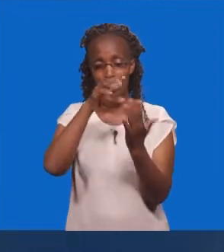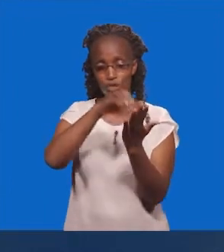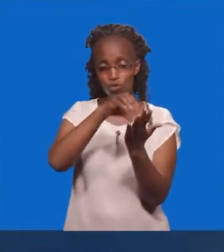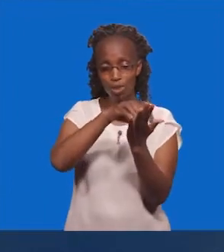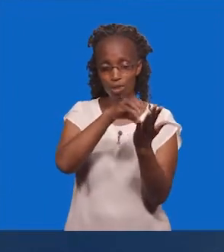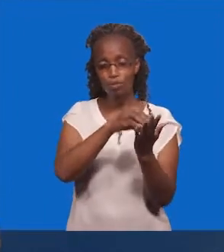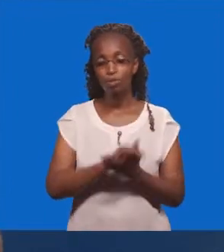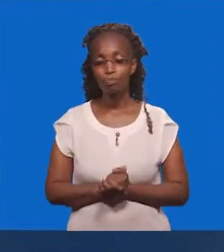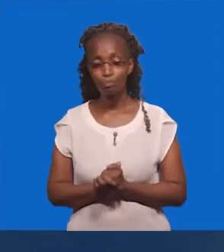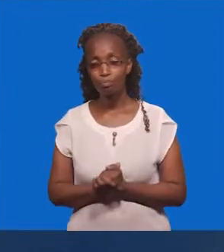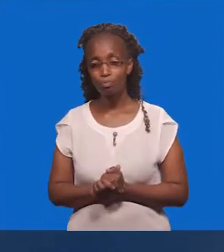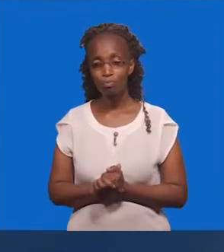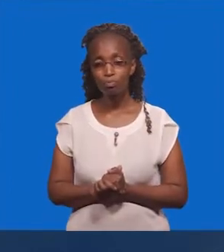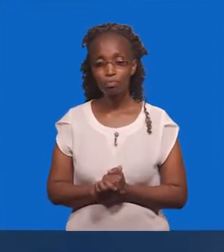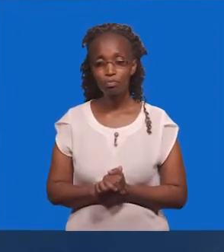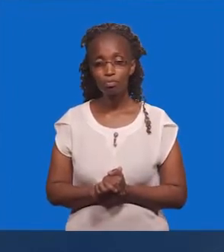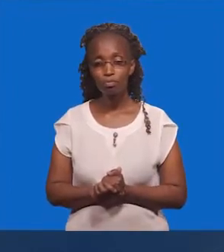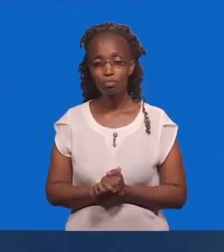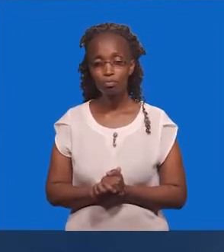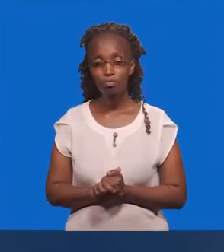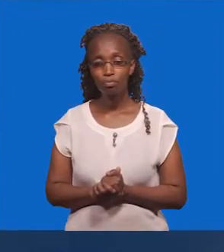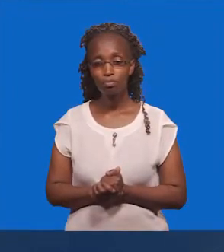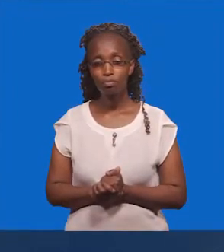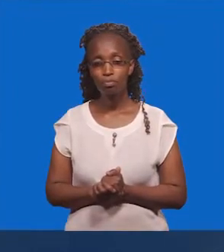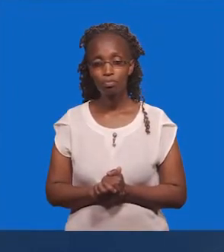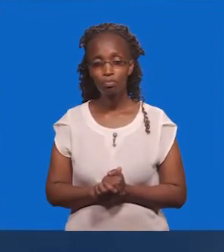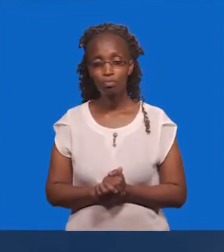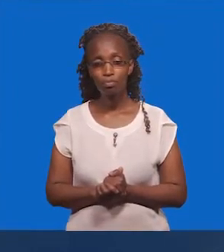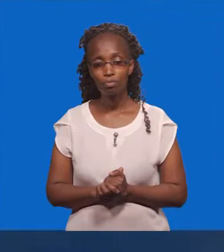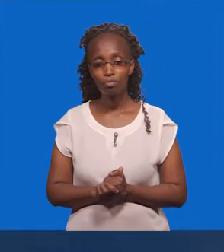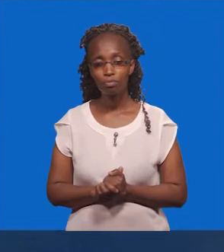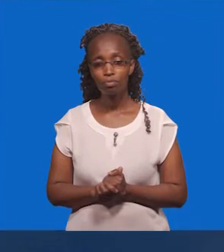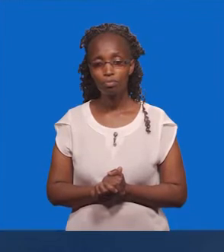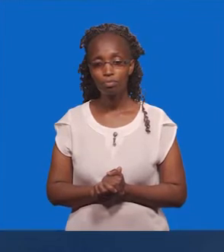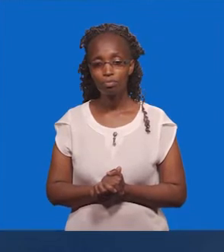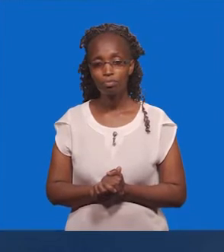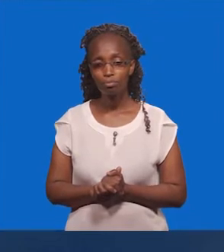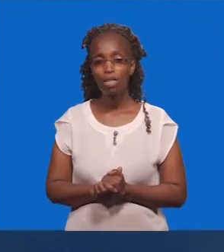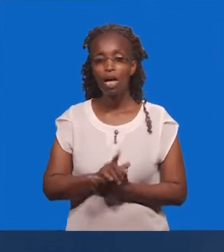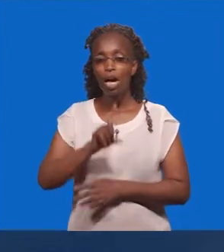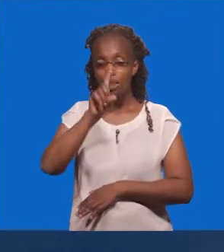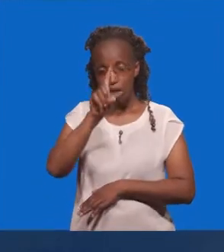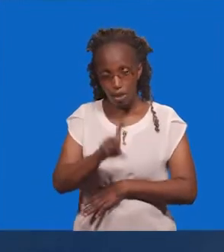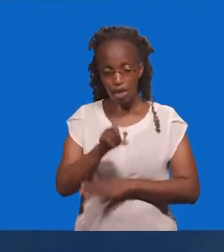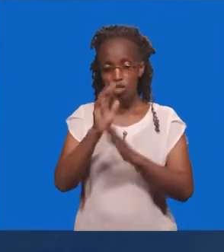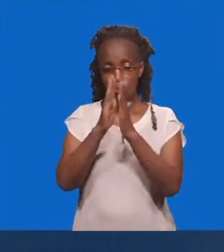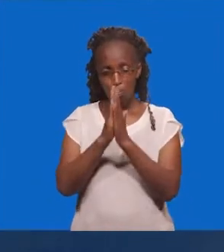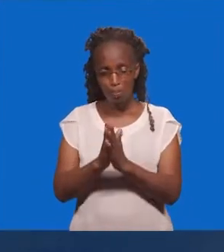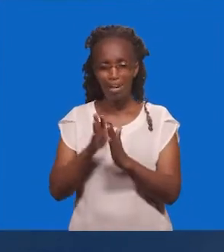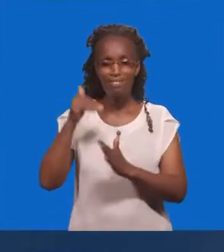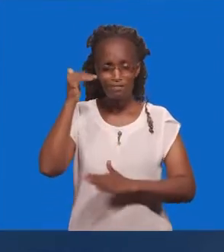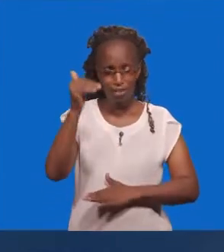Maombi Ungeuza Hatma Maombi Kumbuka Kuna Haja Ya Kuomba Kila